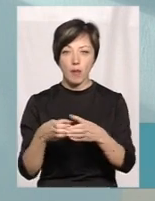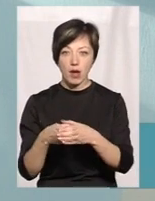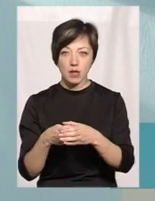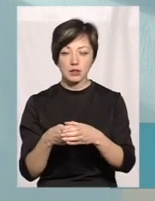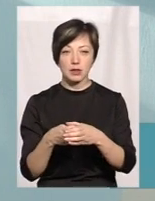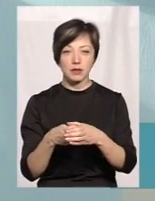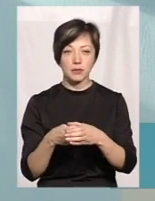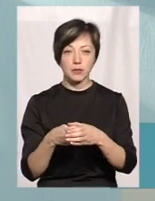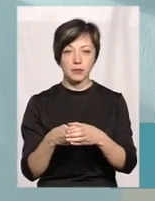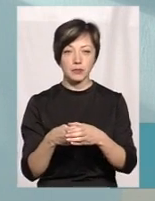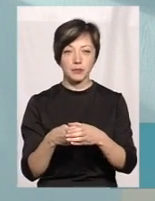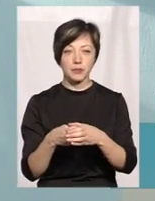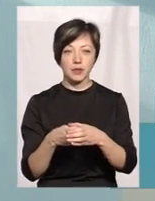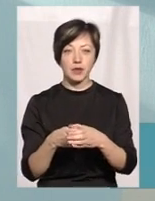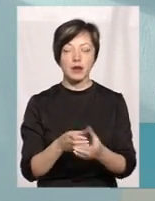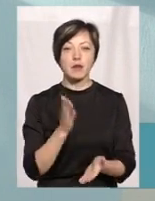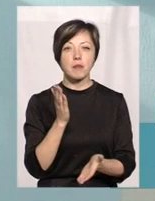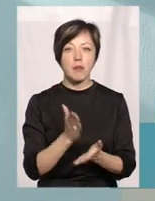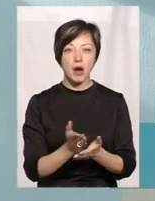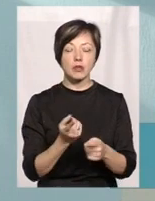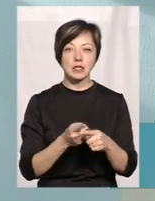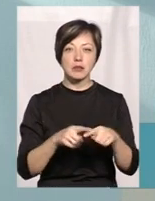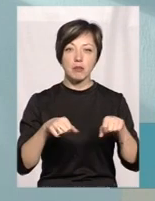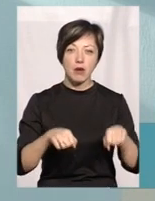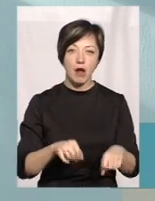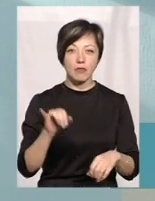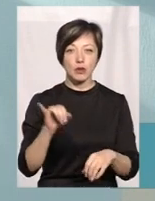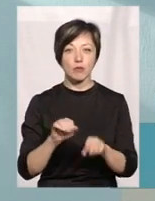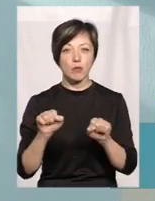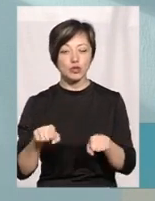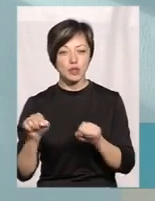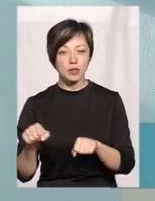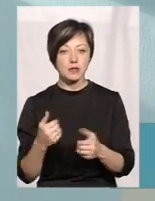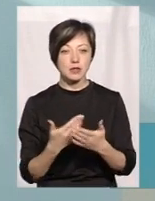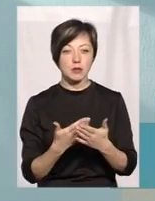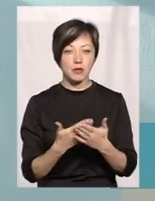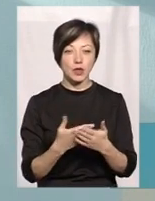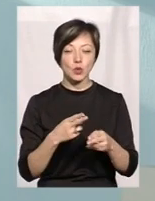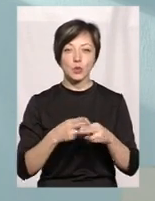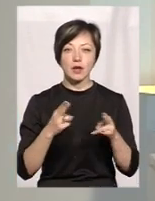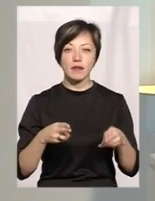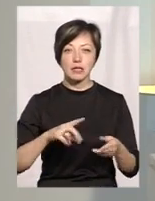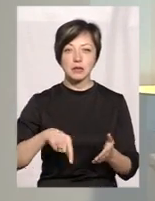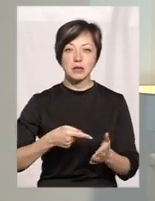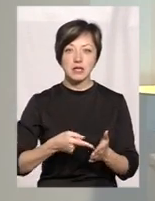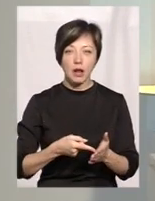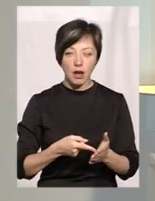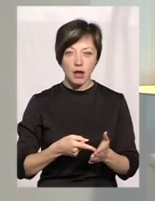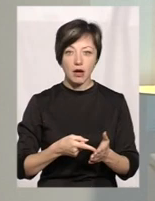громади мають на це і право, і можливість. До прикладу, Дунаєвецька міська,